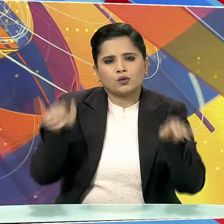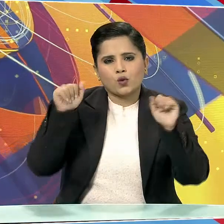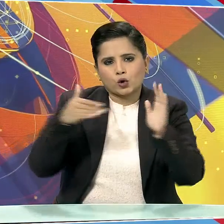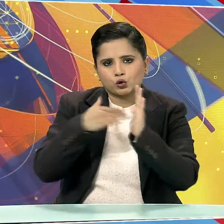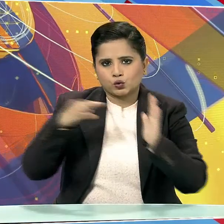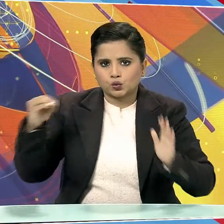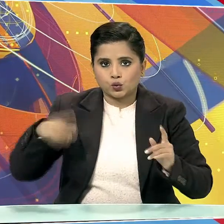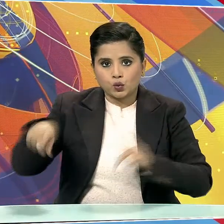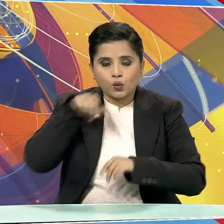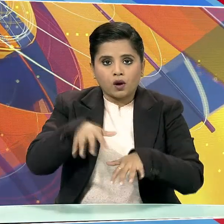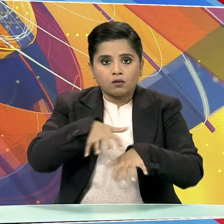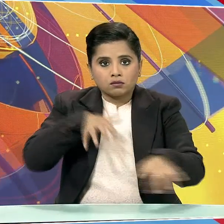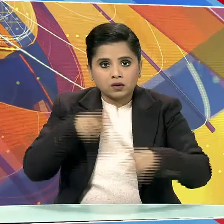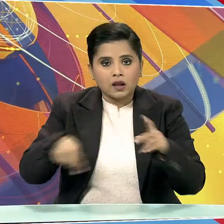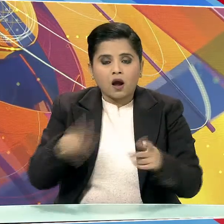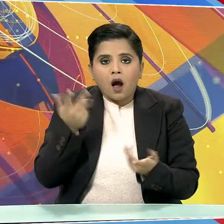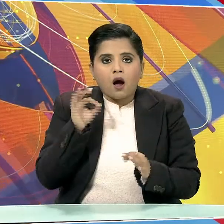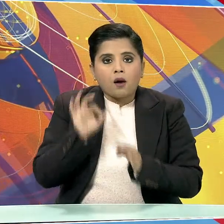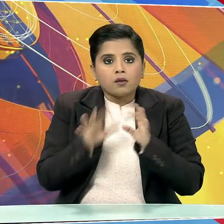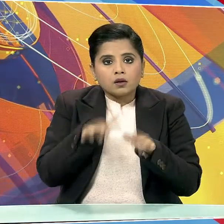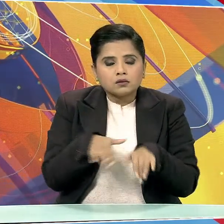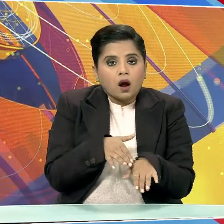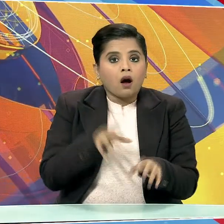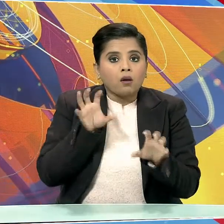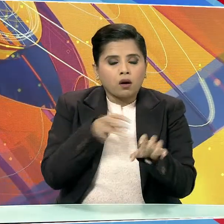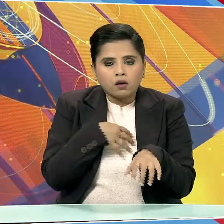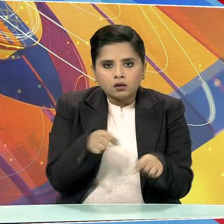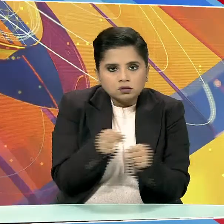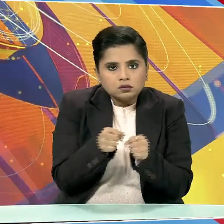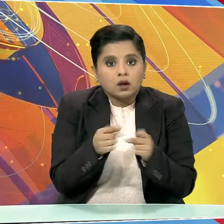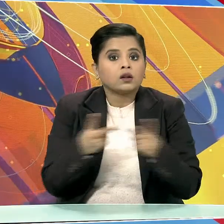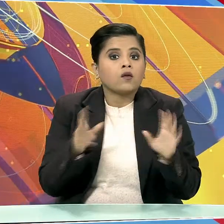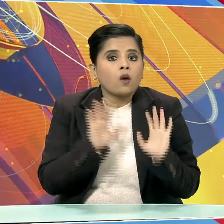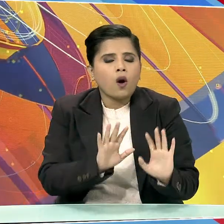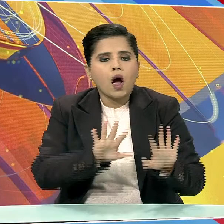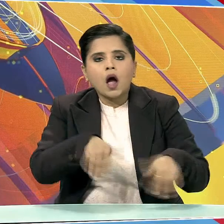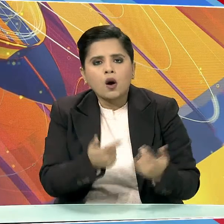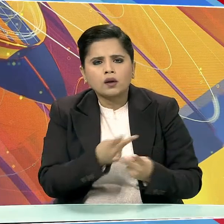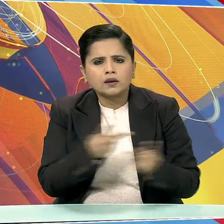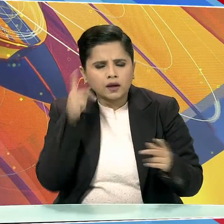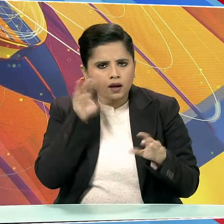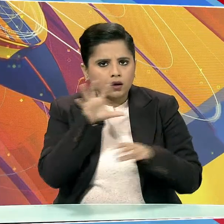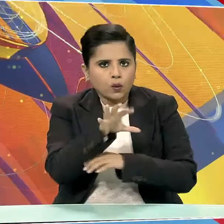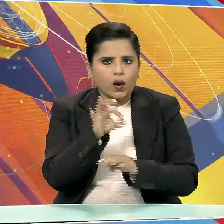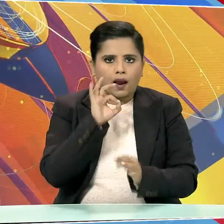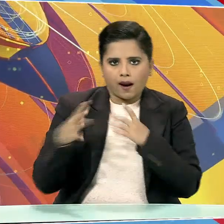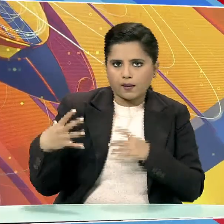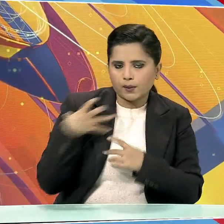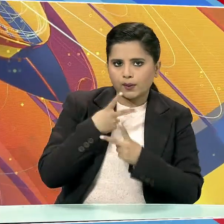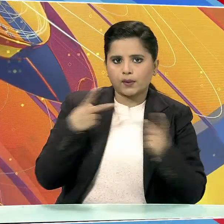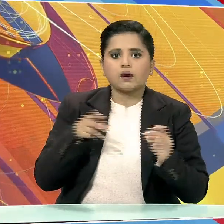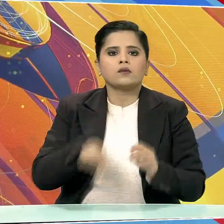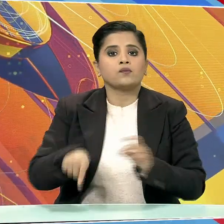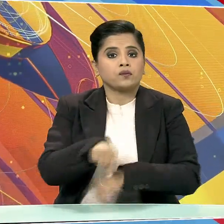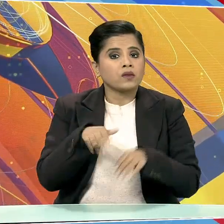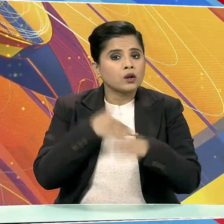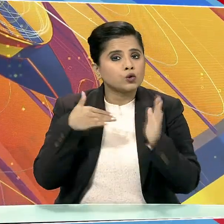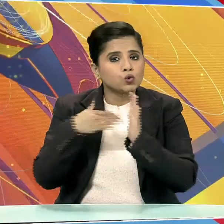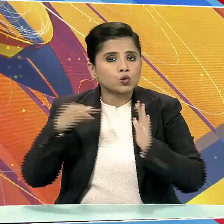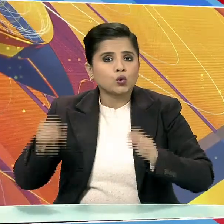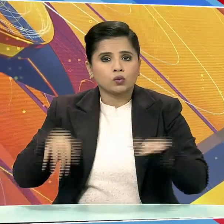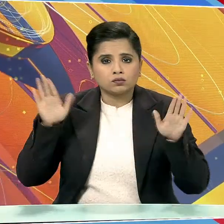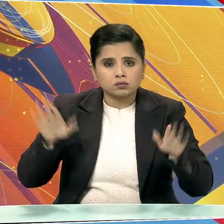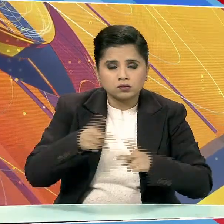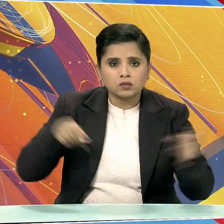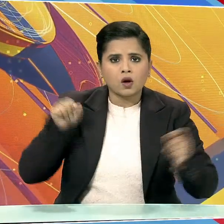ने जानवरों को गर्म रखने के लिए हीटर और अन निवारक उपाय किया है। शुडिया घर कर्मचारियों के अनुसार, बाग